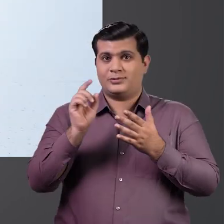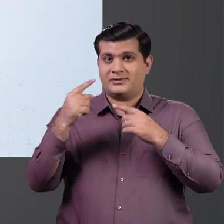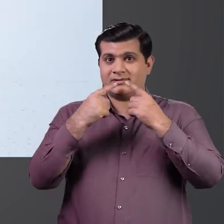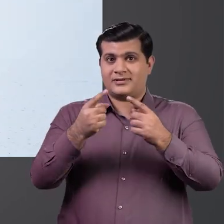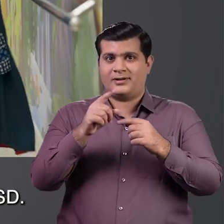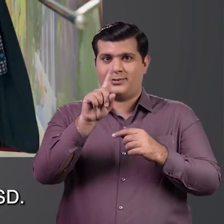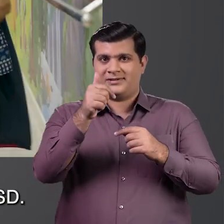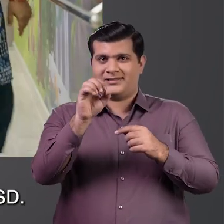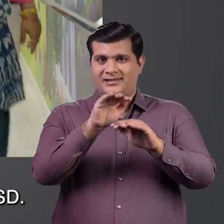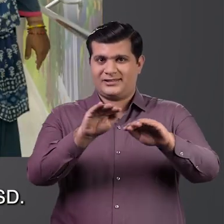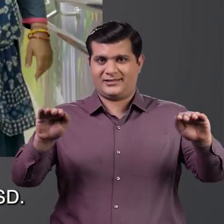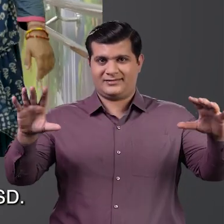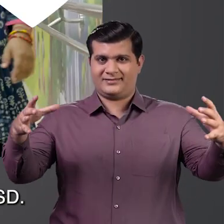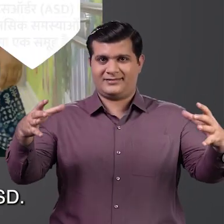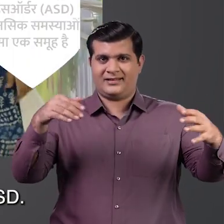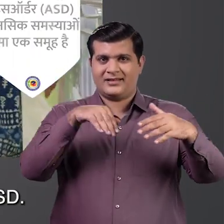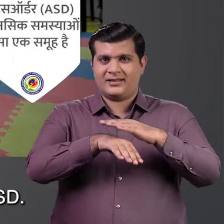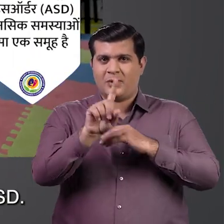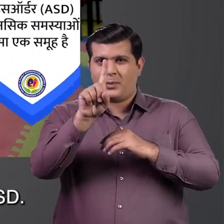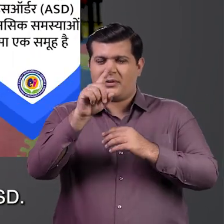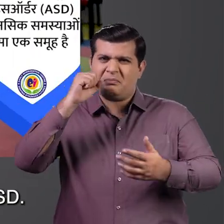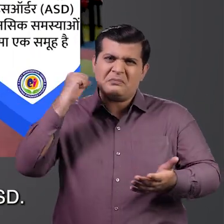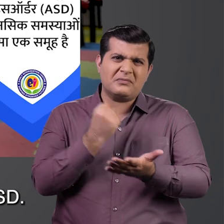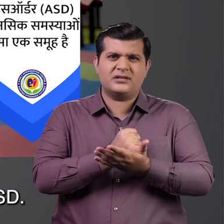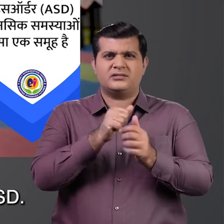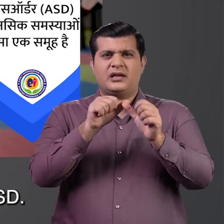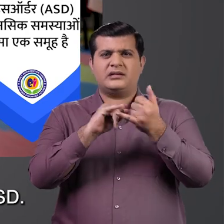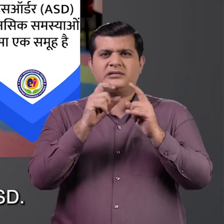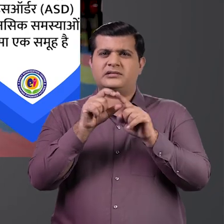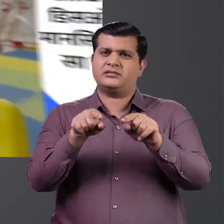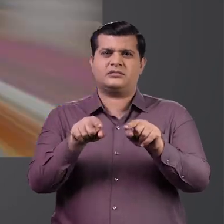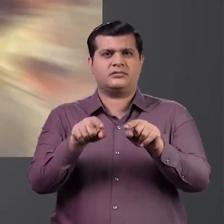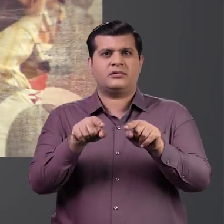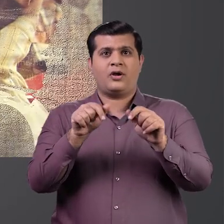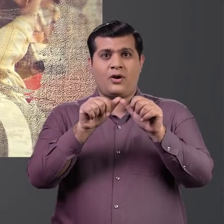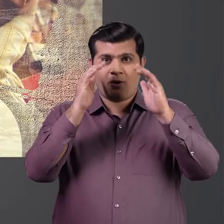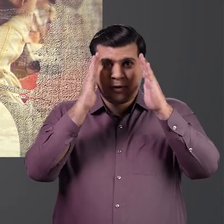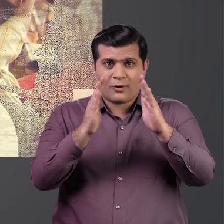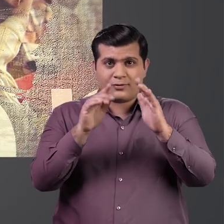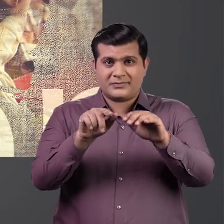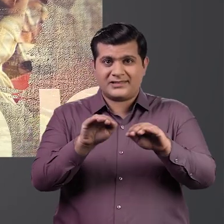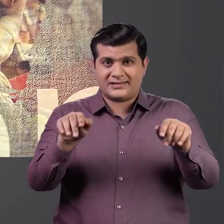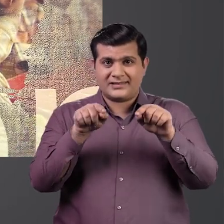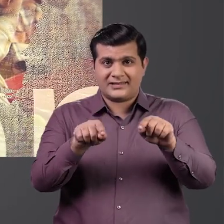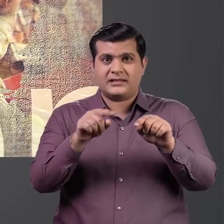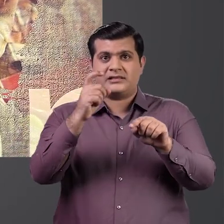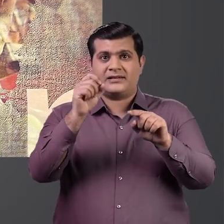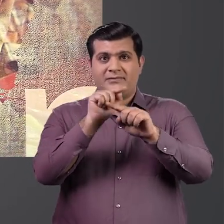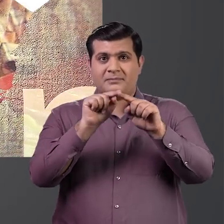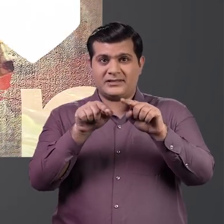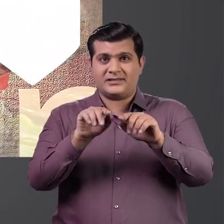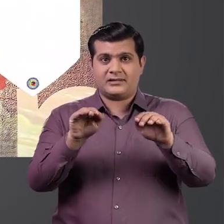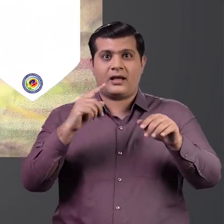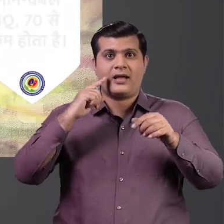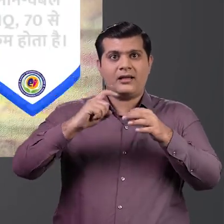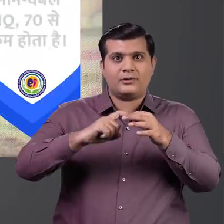के अनुसार हर 160 में से एक बच्चा ASD से पीड़ित पाया जाता है आउटिज्म से पीड़ित लगभग 70 प्रतिशत